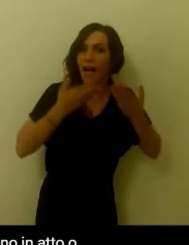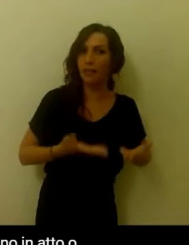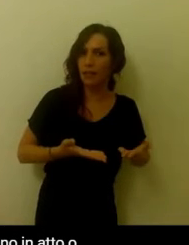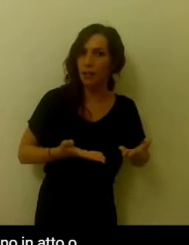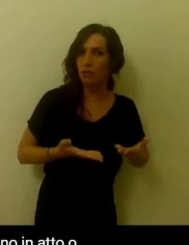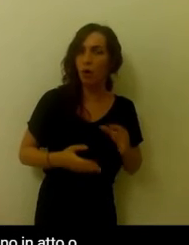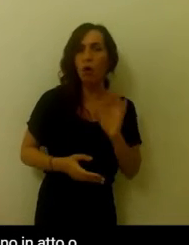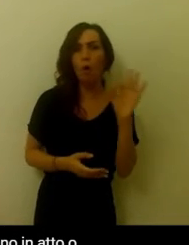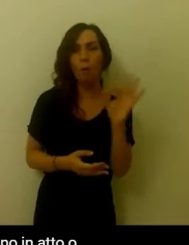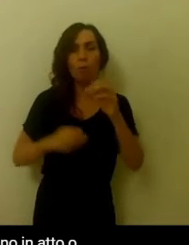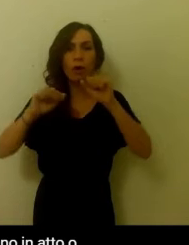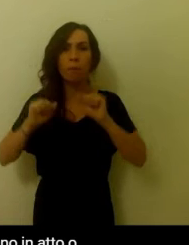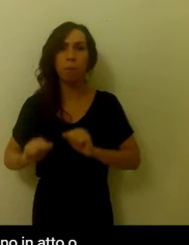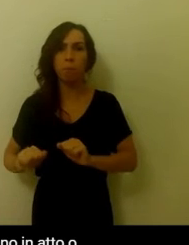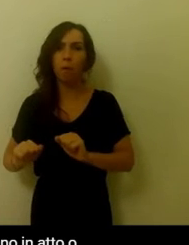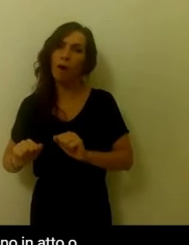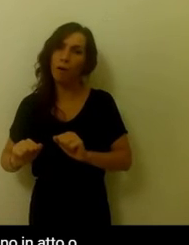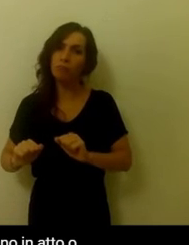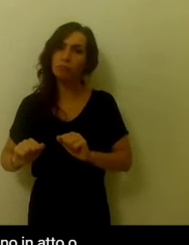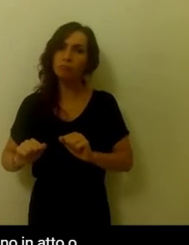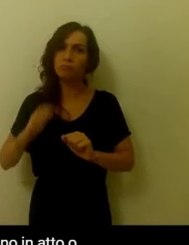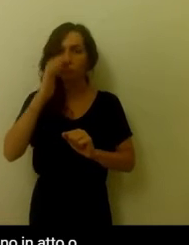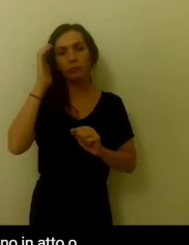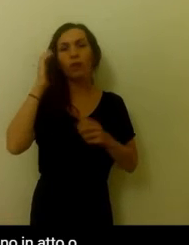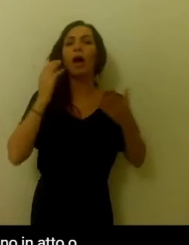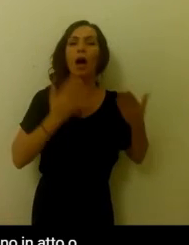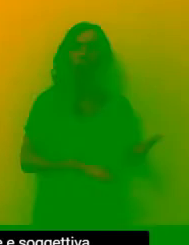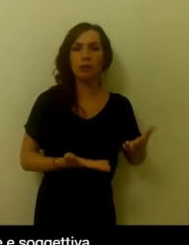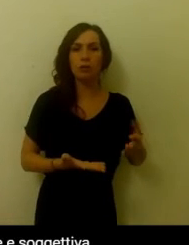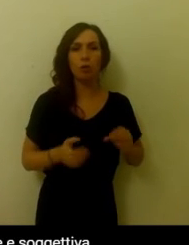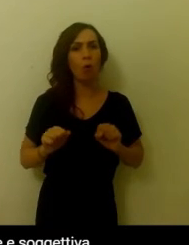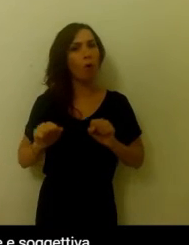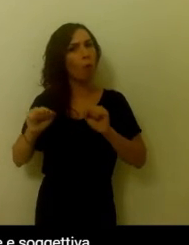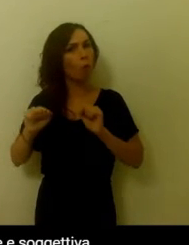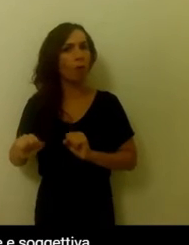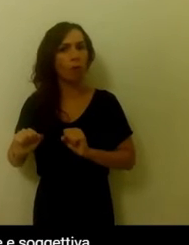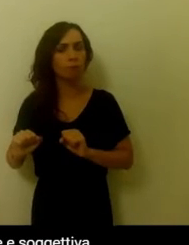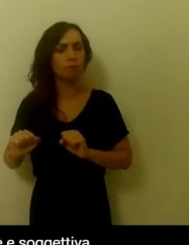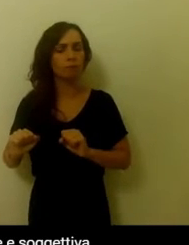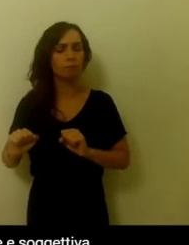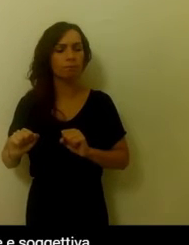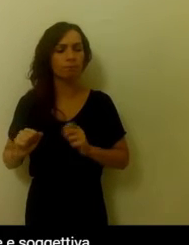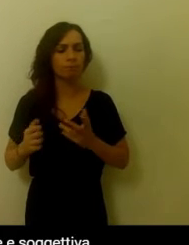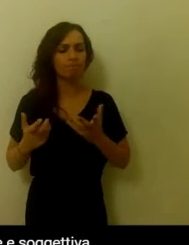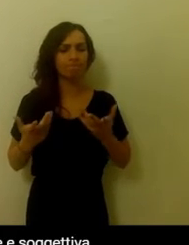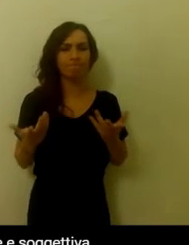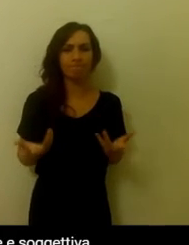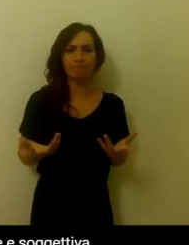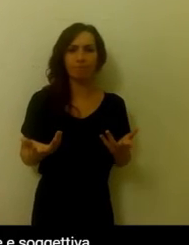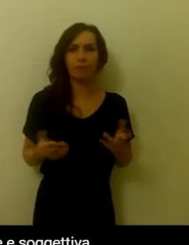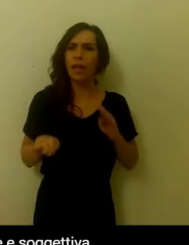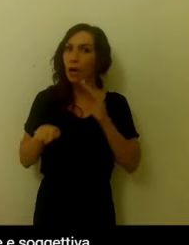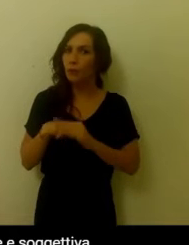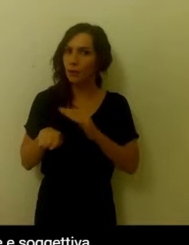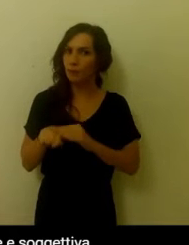potenziale, descritta in termini di danno, in atto o potenziale. È un